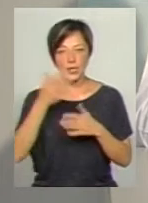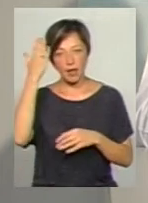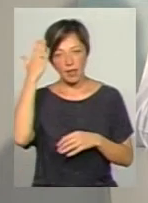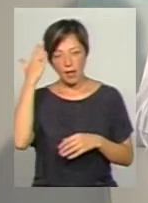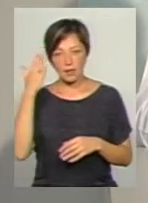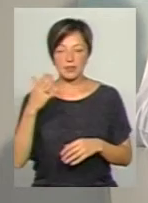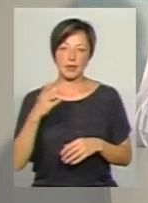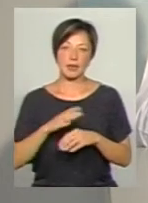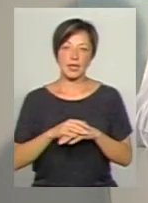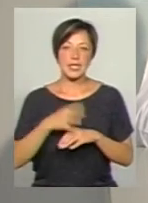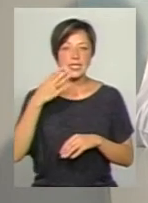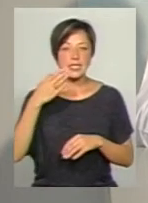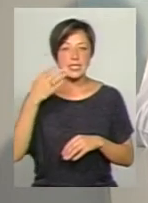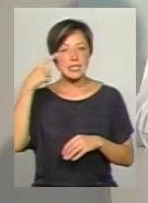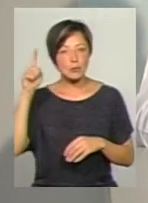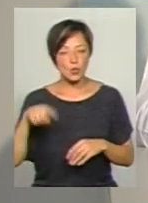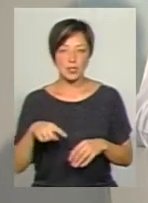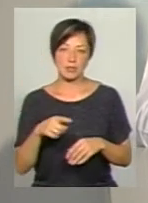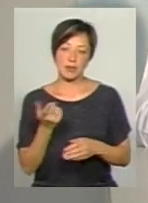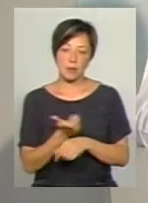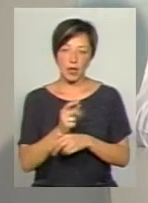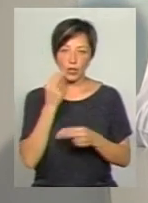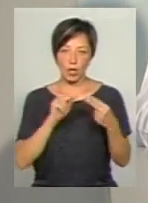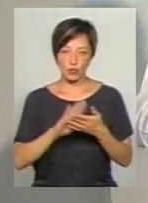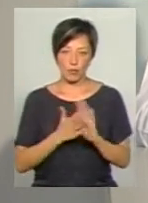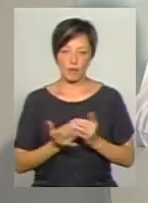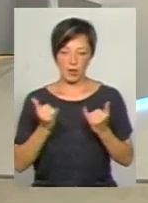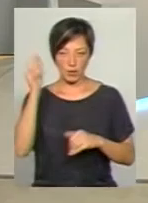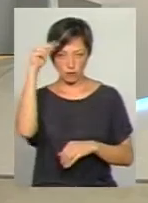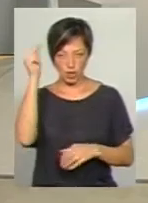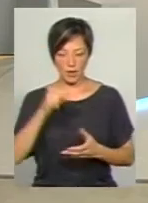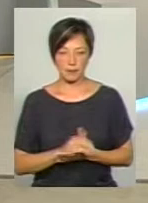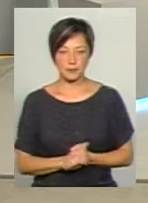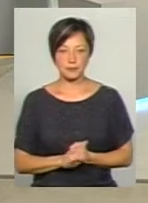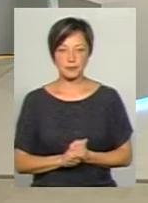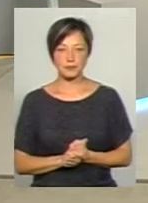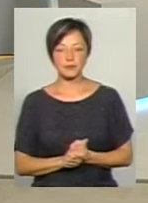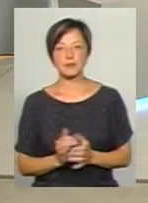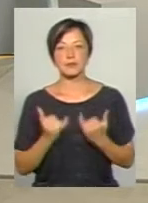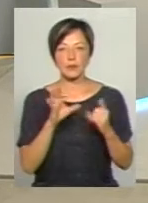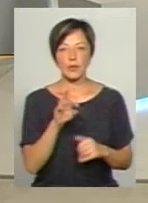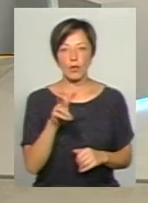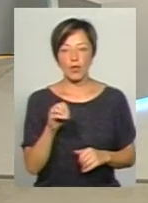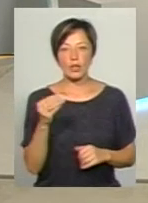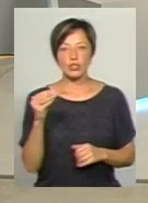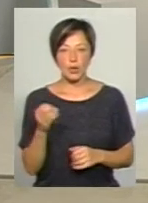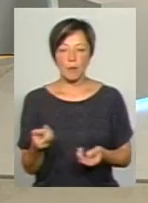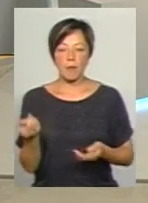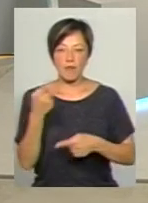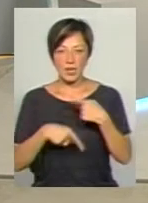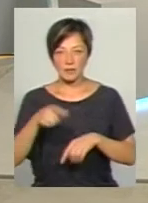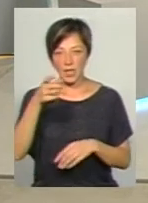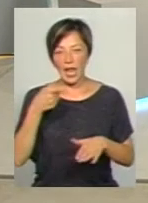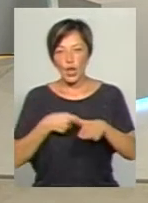таланти і обдарування, і вони мають набагато кращі умови для навчання. Пане Олеже, повернемося до інклюзивної